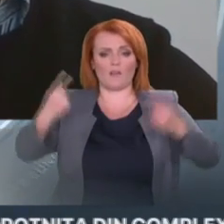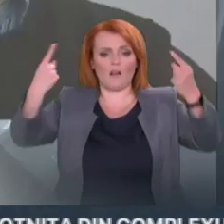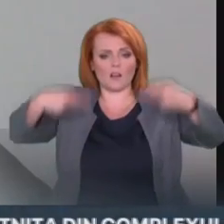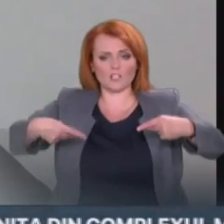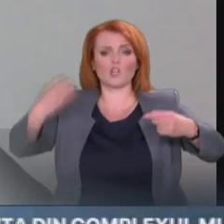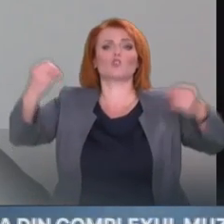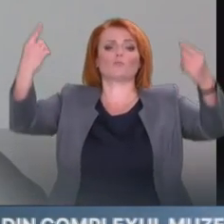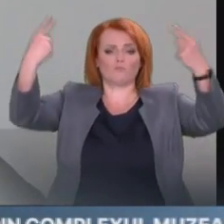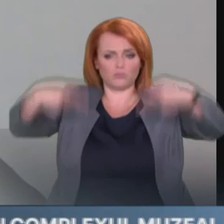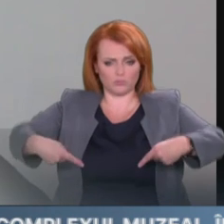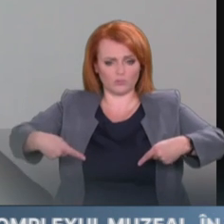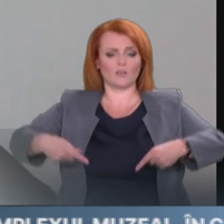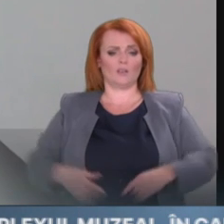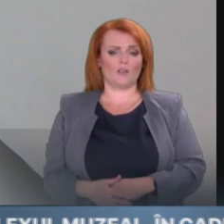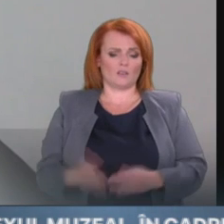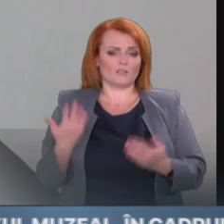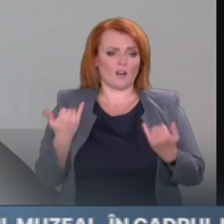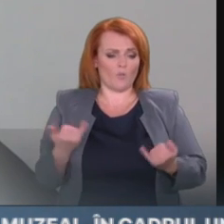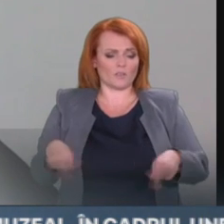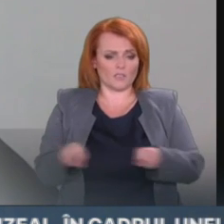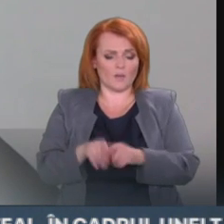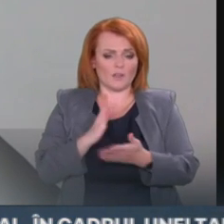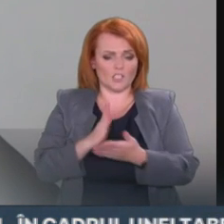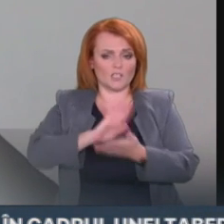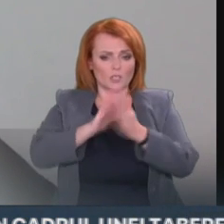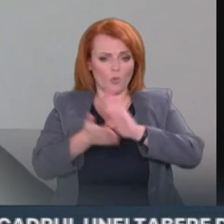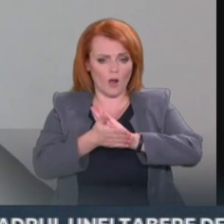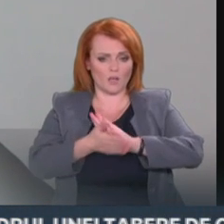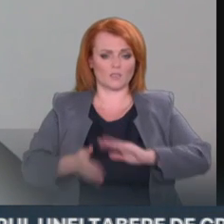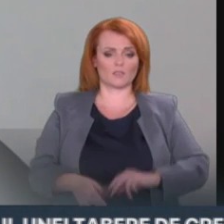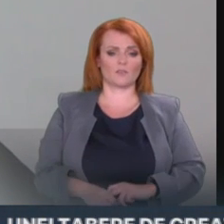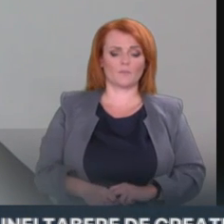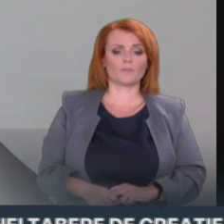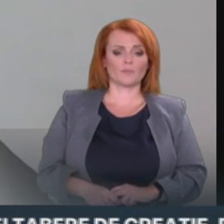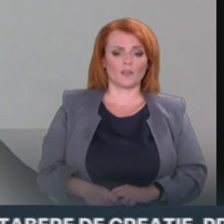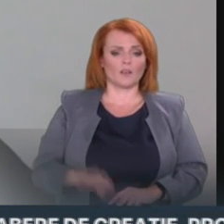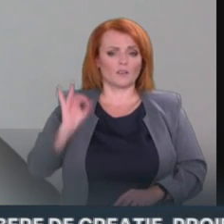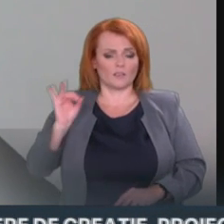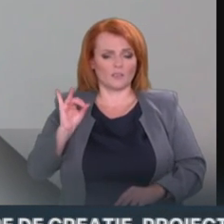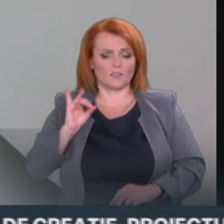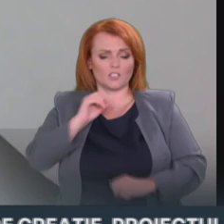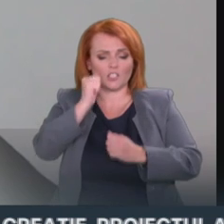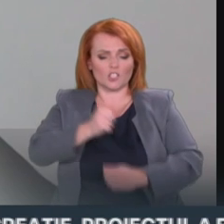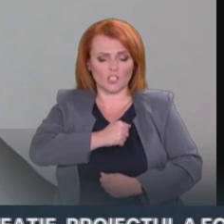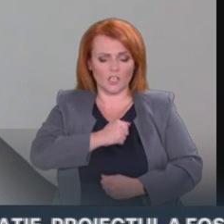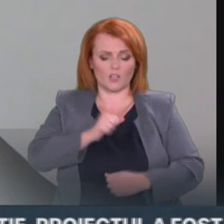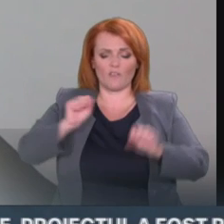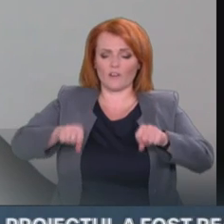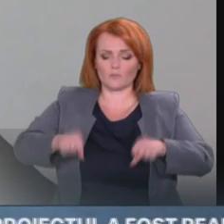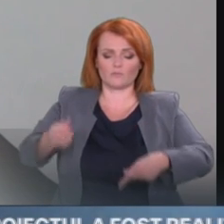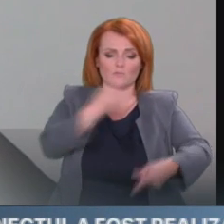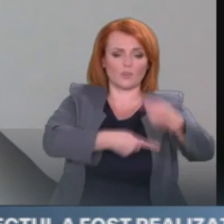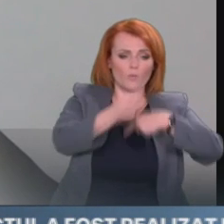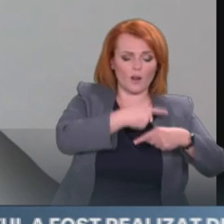afecteze societatea și economia națională și în aceste condiții capacitatea de plată și capacitatea de recuperare de către